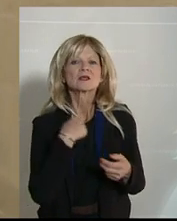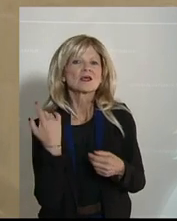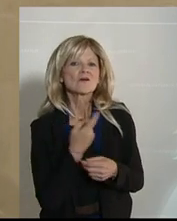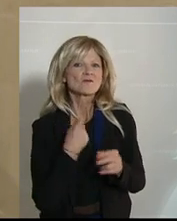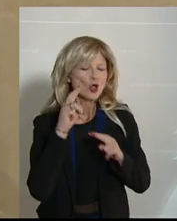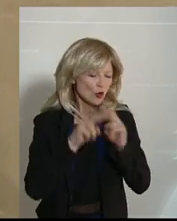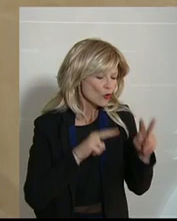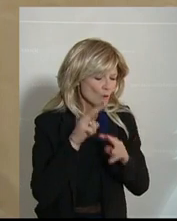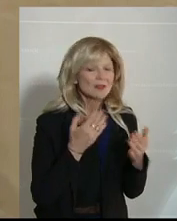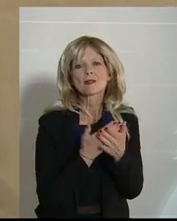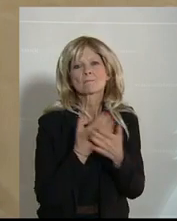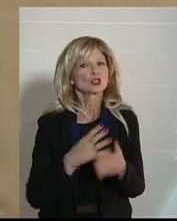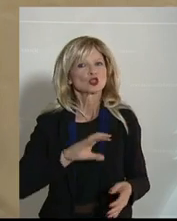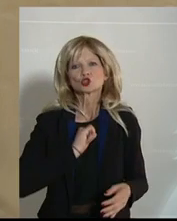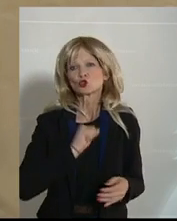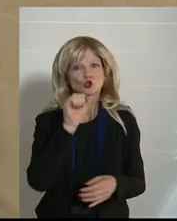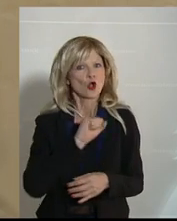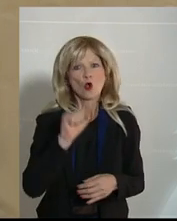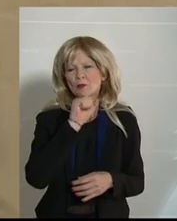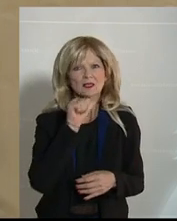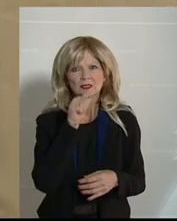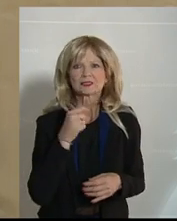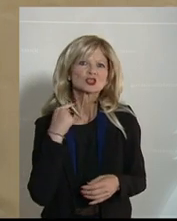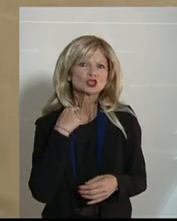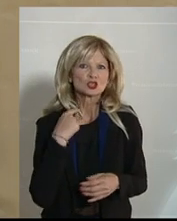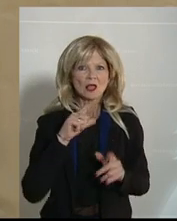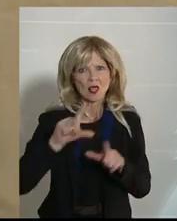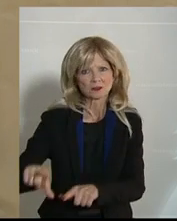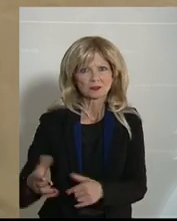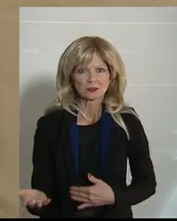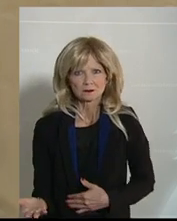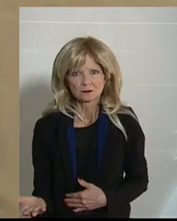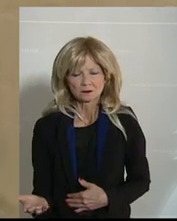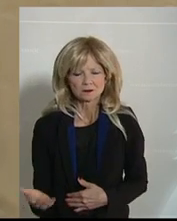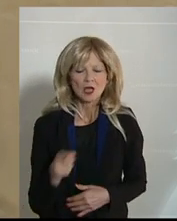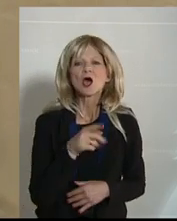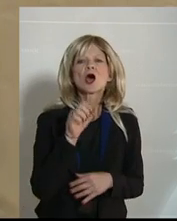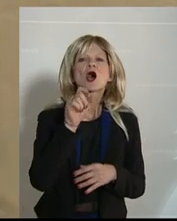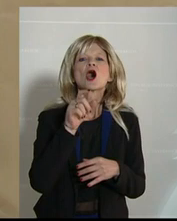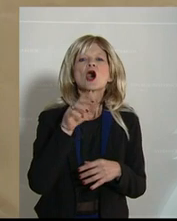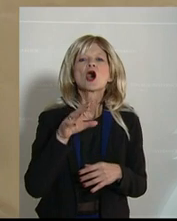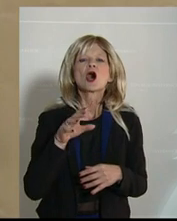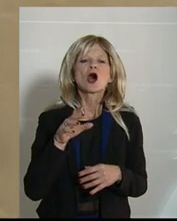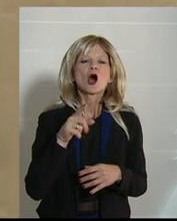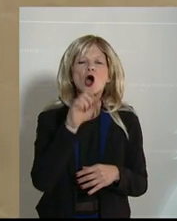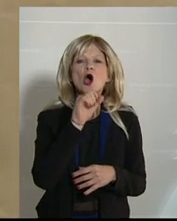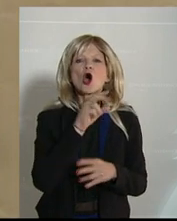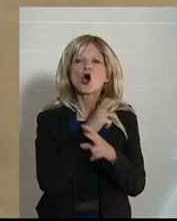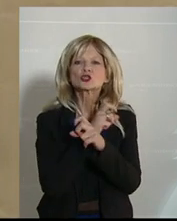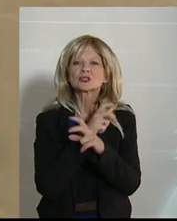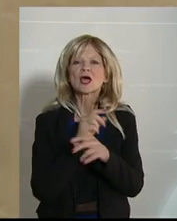gelassen wird. Das wird funktionieren und Europa wird sich, und Österreich wird sich hier in Europa konstruktiv verhalten. Und für das werden wir uns einsetzen,